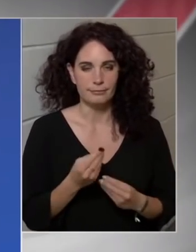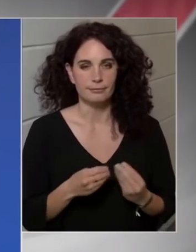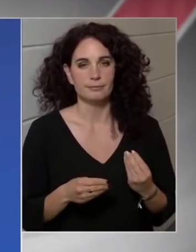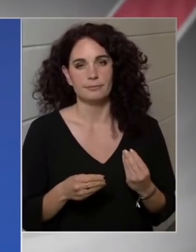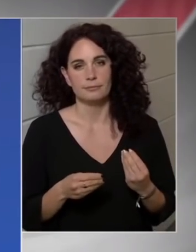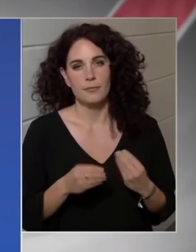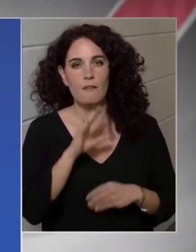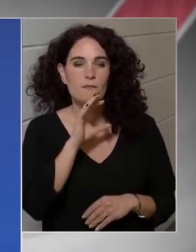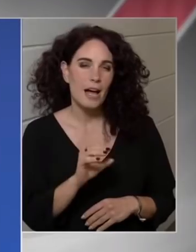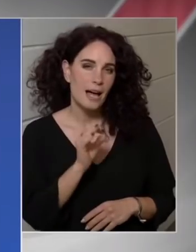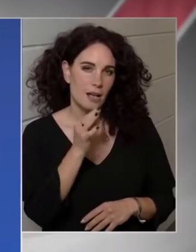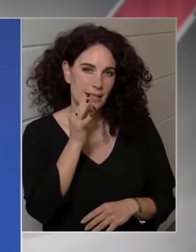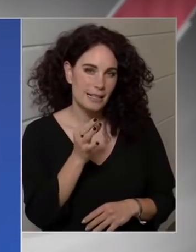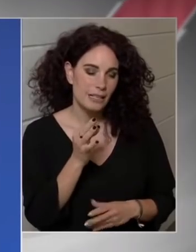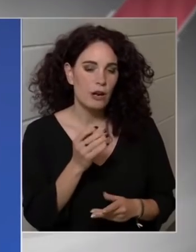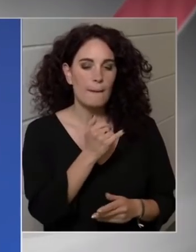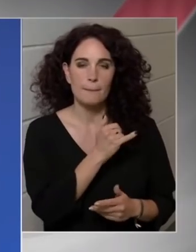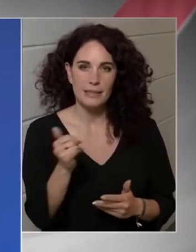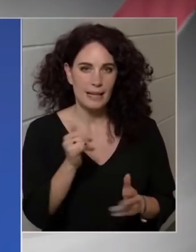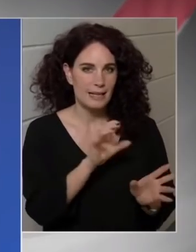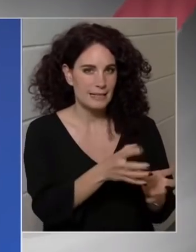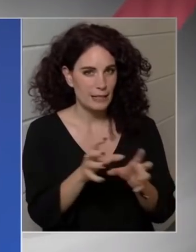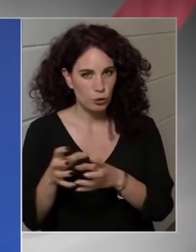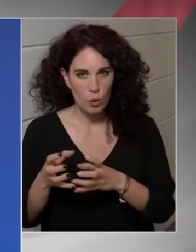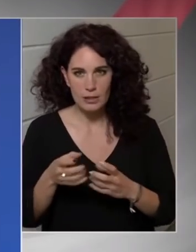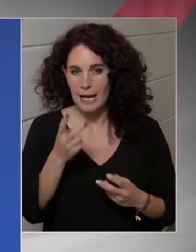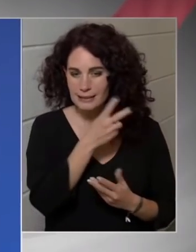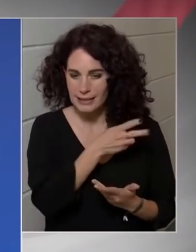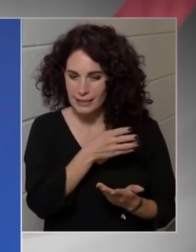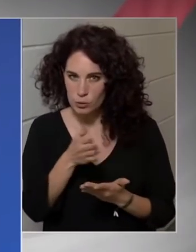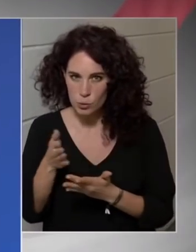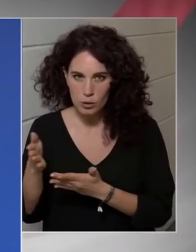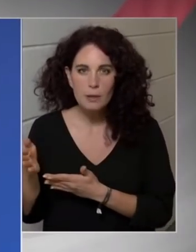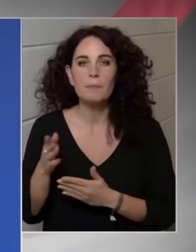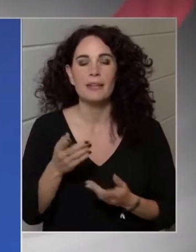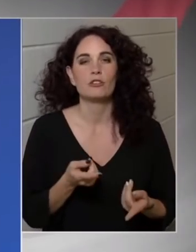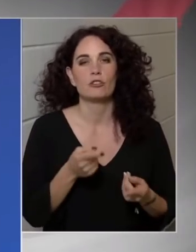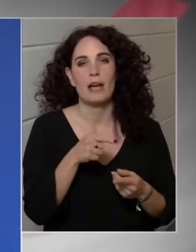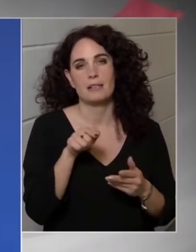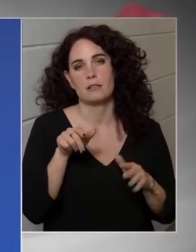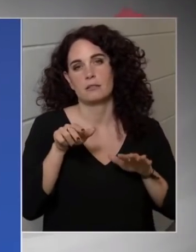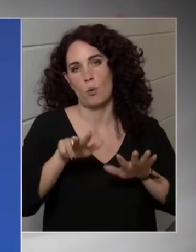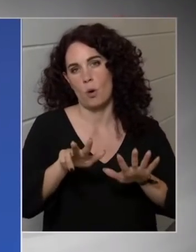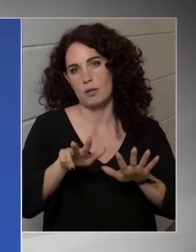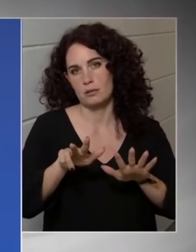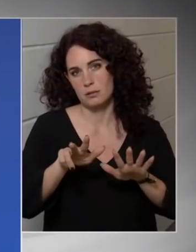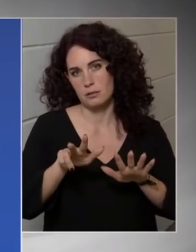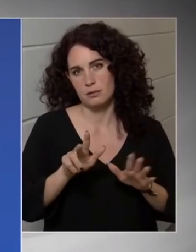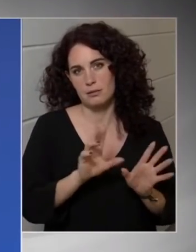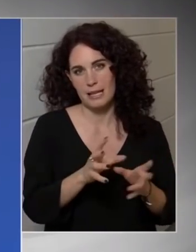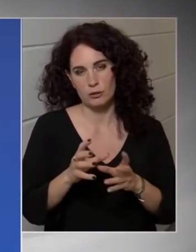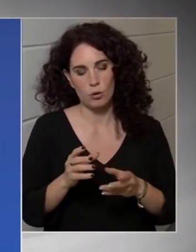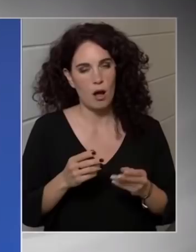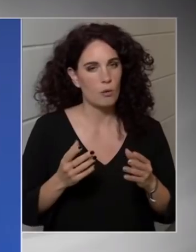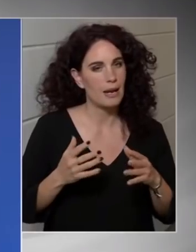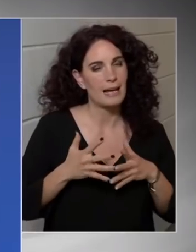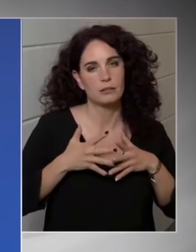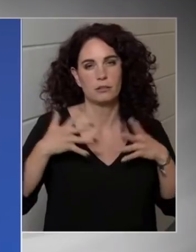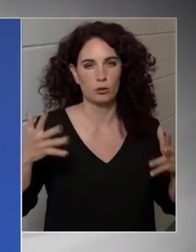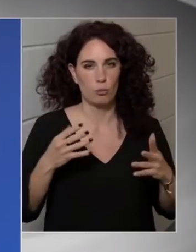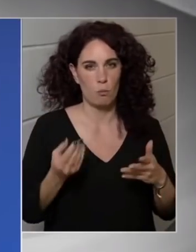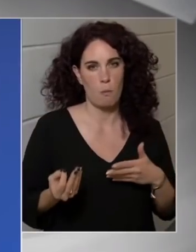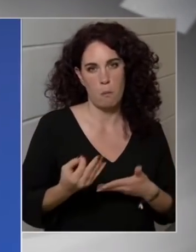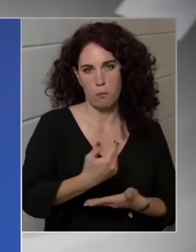hogy minden szektort áttekintettük, ez a nyolc szektor, ahonnan a legtöbb extra profit termelődött, ezért innen tudjuk